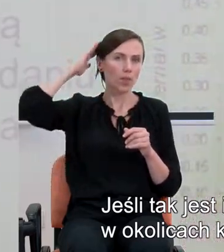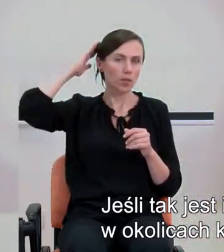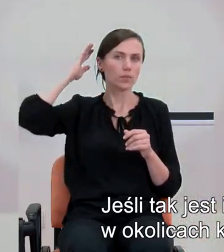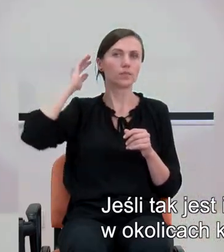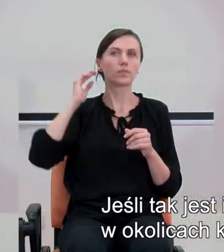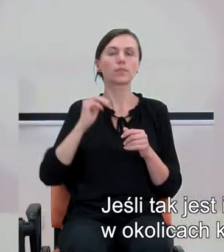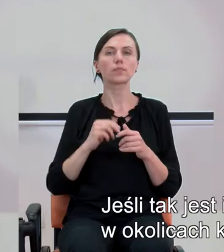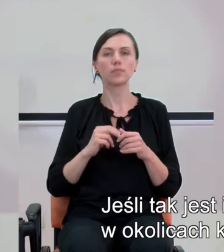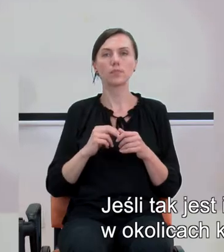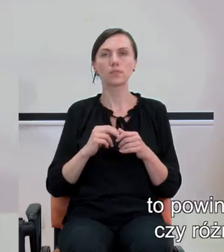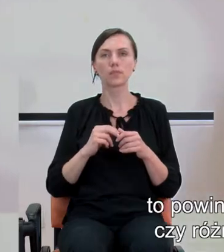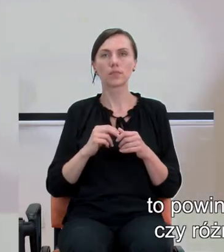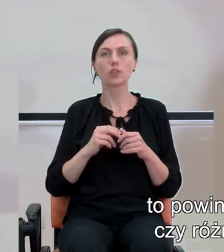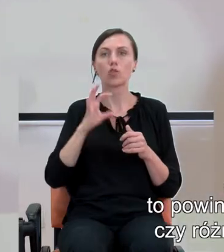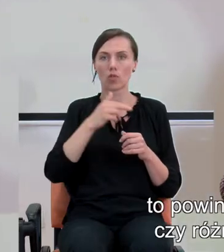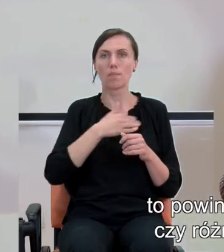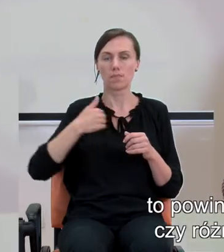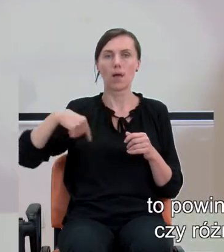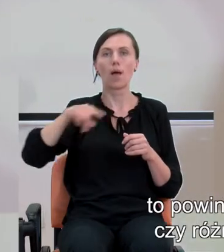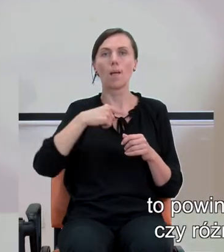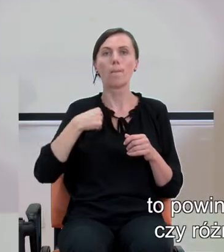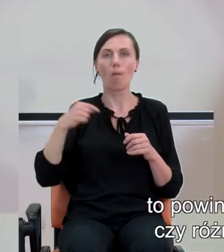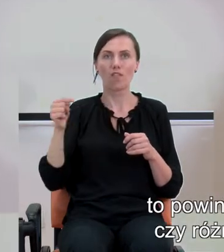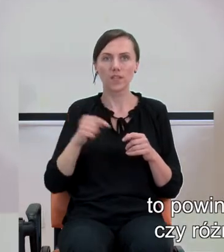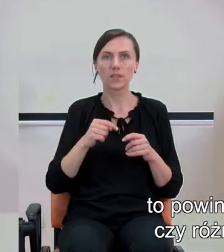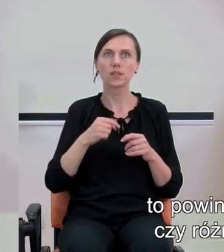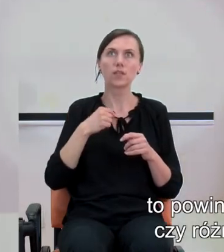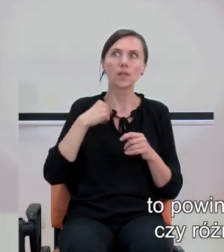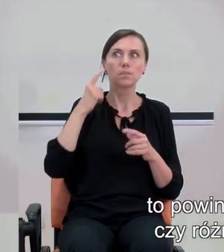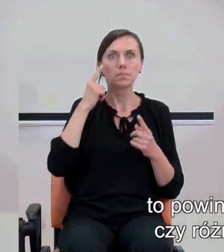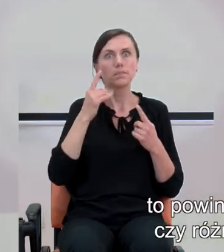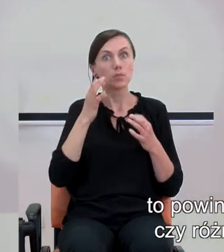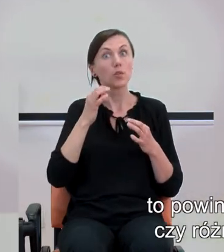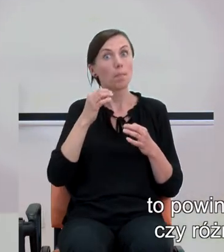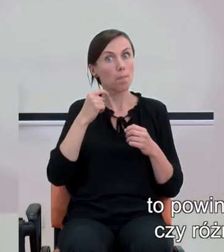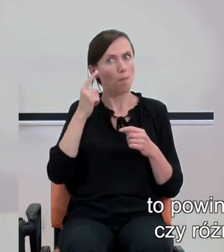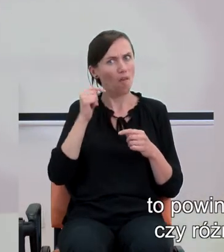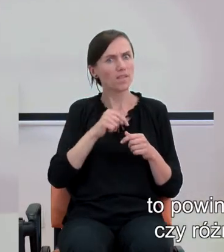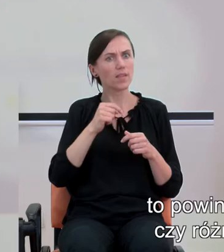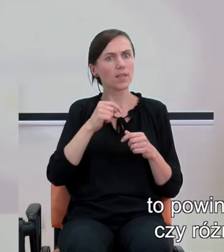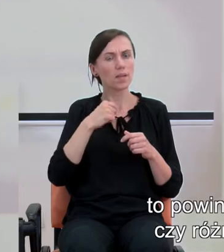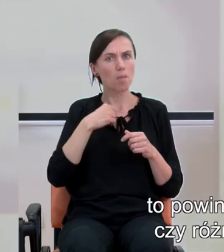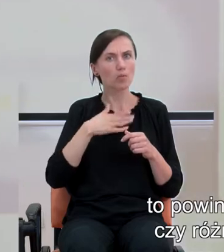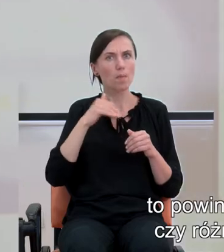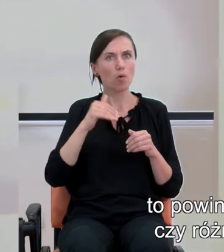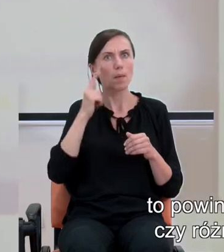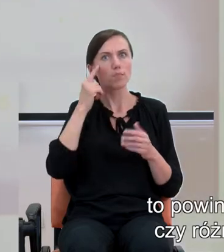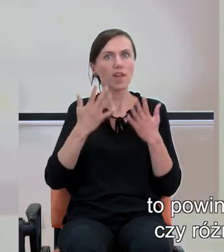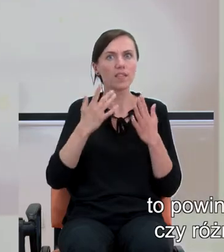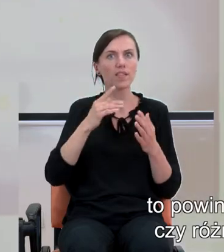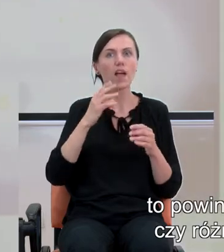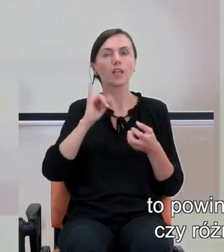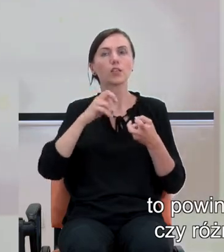czy bruzdy śródciemieniowej, to powinniśmy spodziewać się pewnych dysfunkcji,